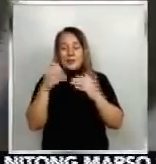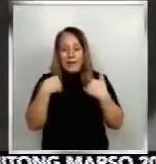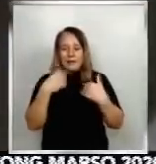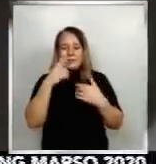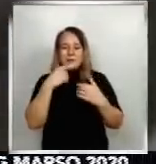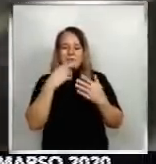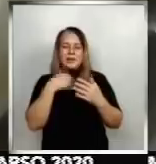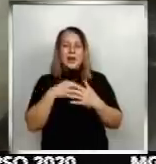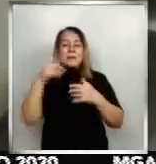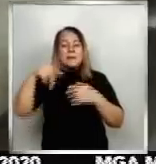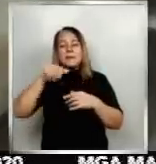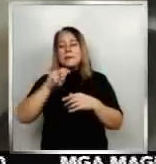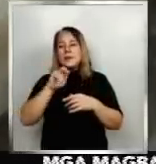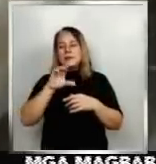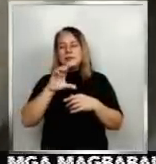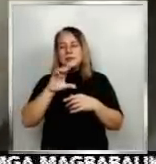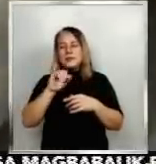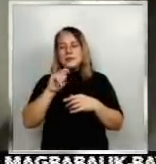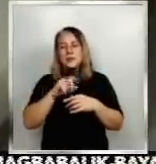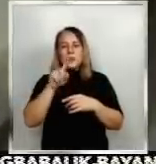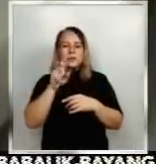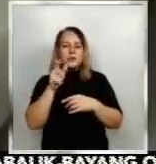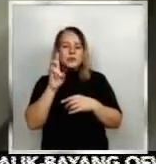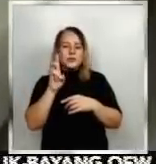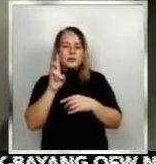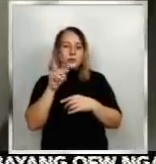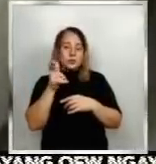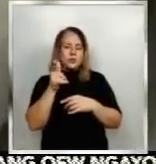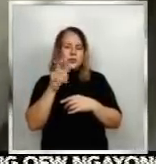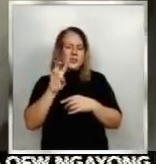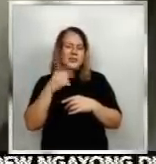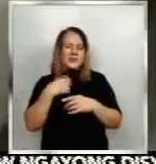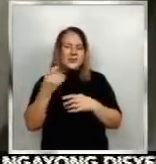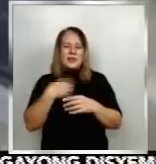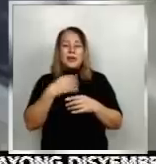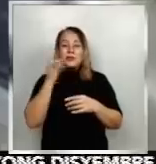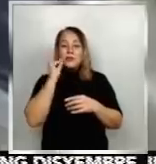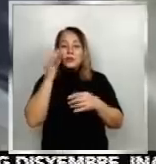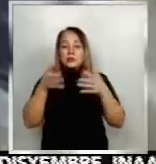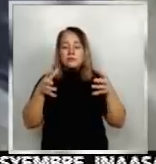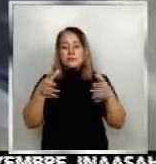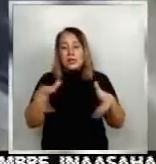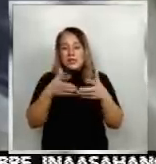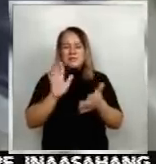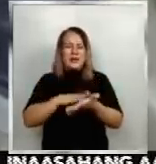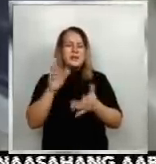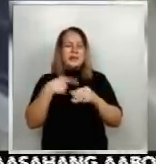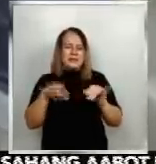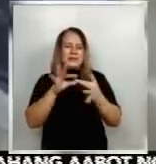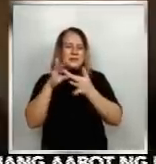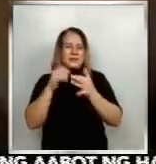227 pesos. At fruit salad, na kahit medyo mas mahal, espesyal naman daw. Balak na rin daw ni Ate Sonia